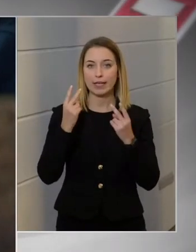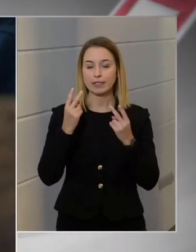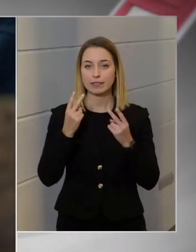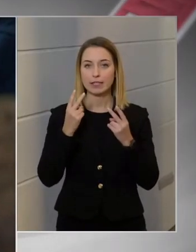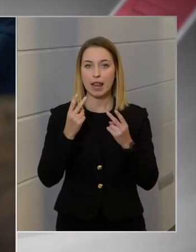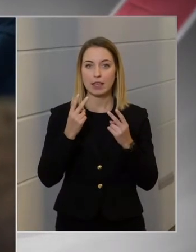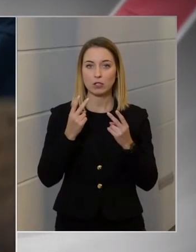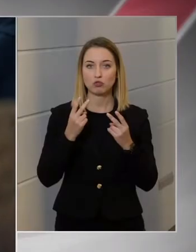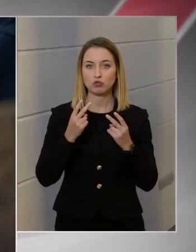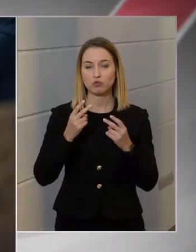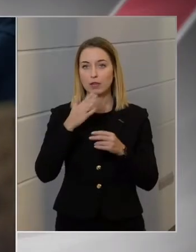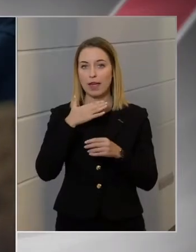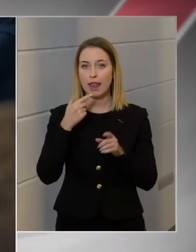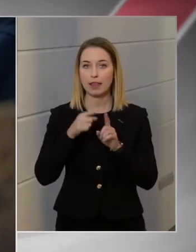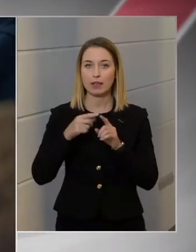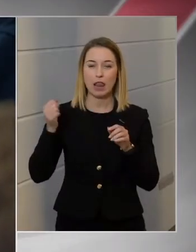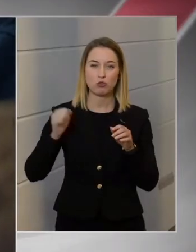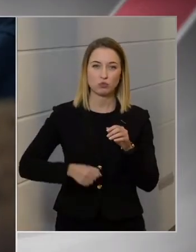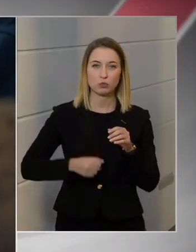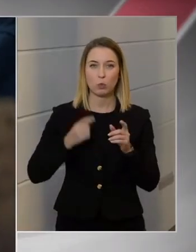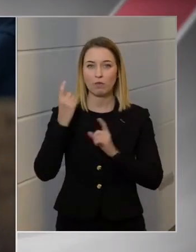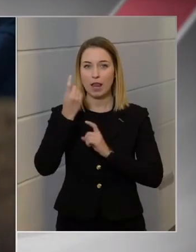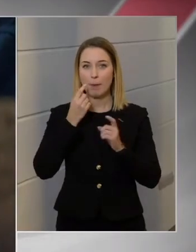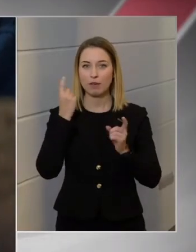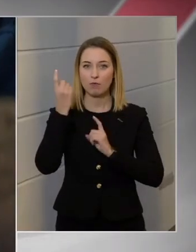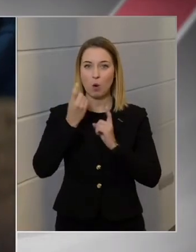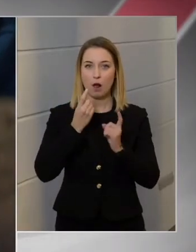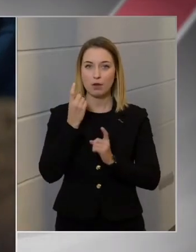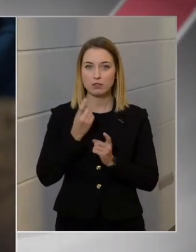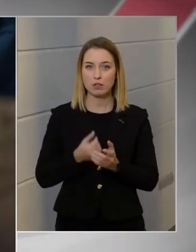lesújtó véleményeket fogalmaztak meg az elmúlt napokban.